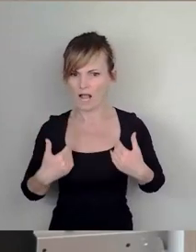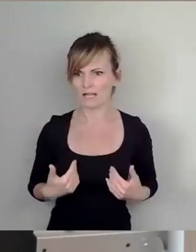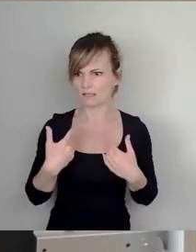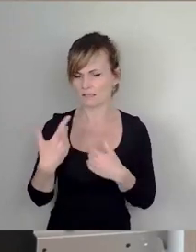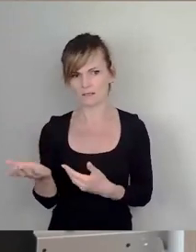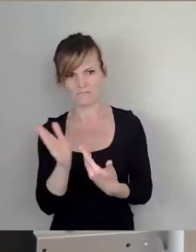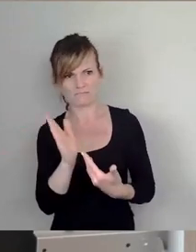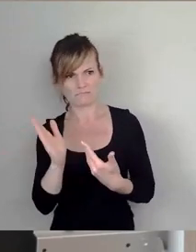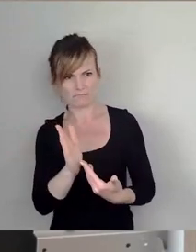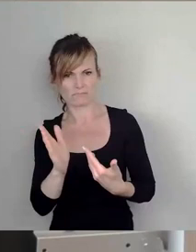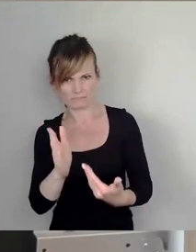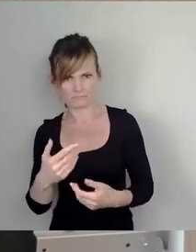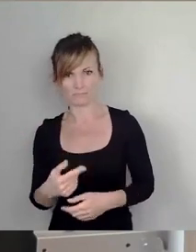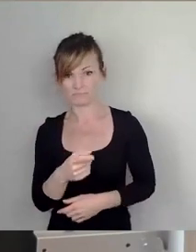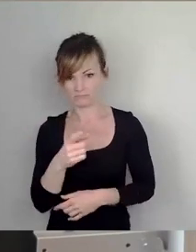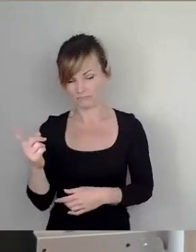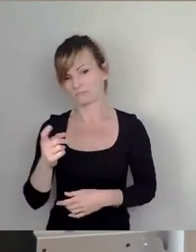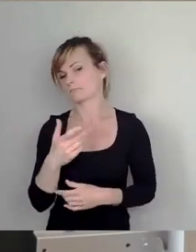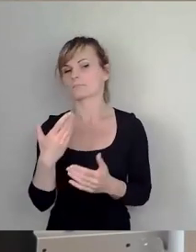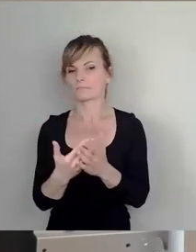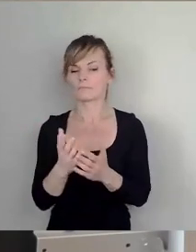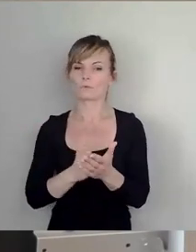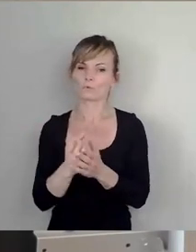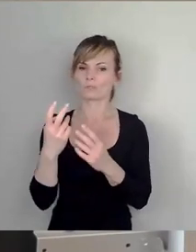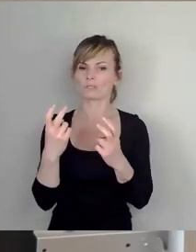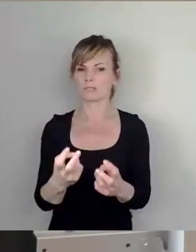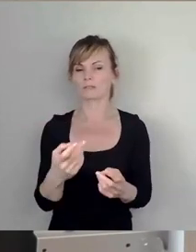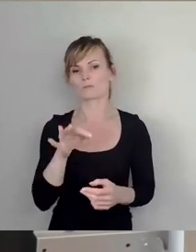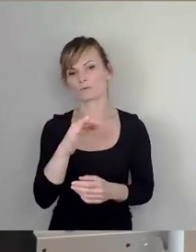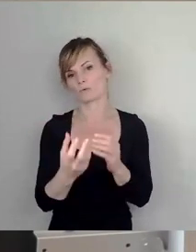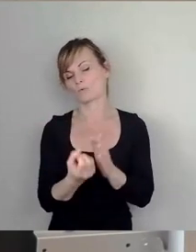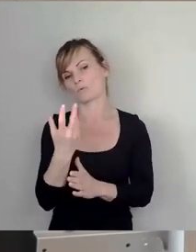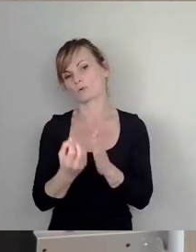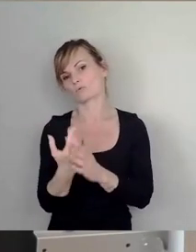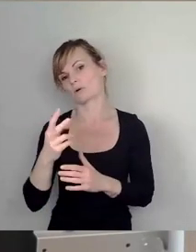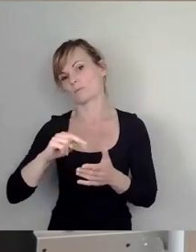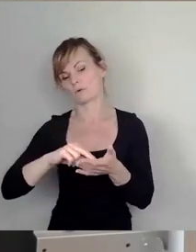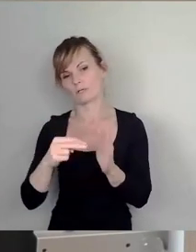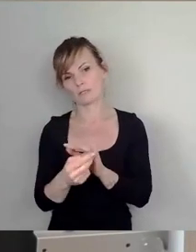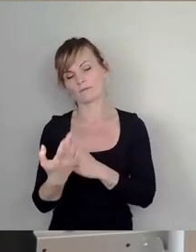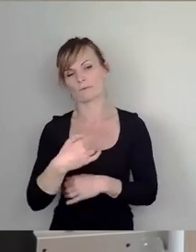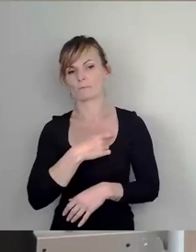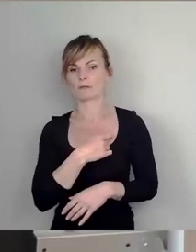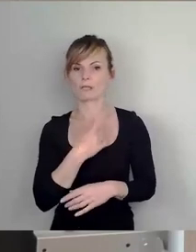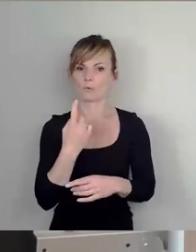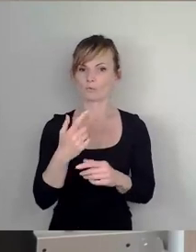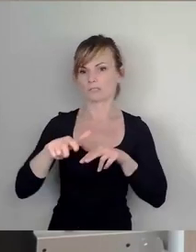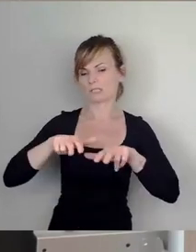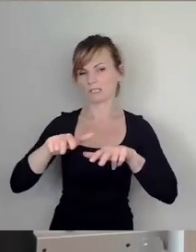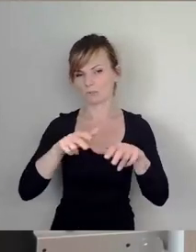die sich schädlich und hemmend auf die Durchsetzung der Kulturpolitik von Partei und Regierung